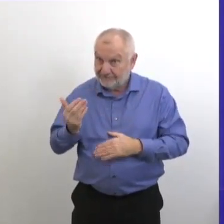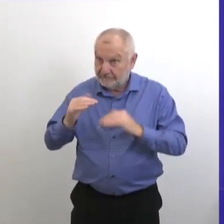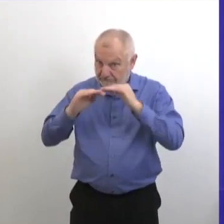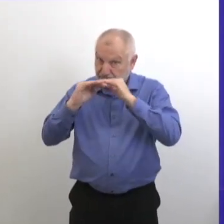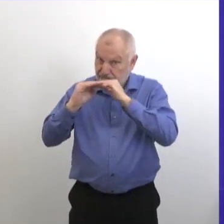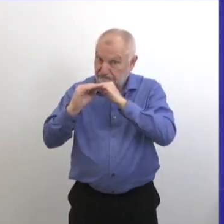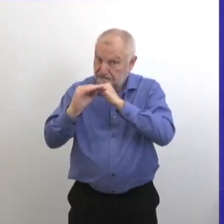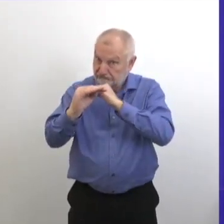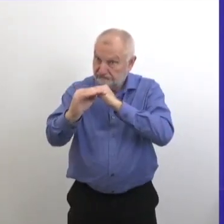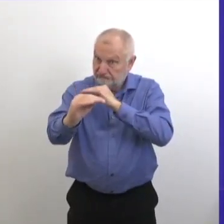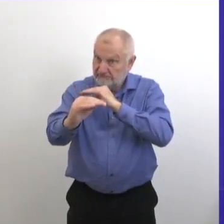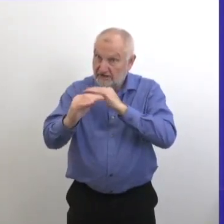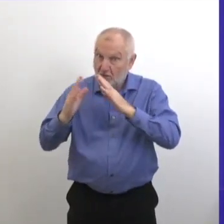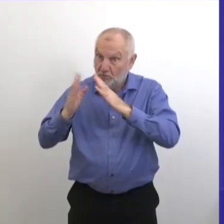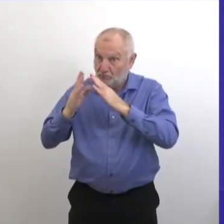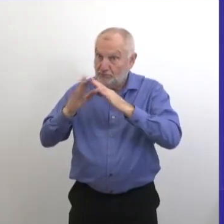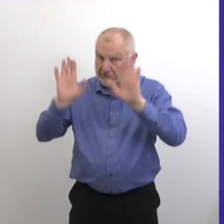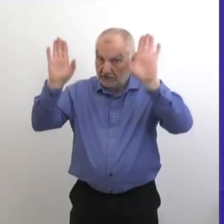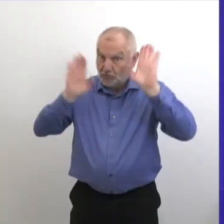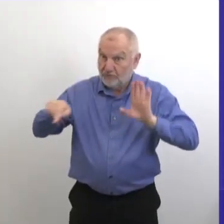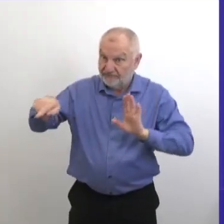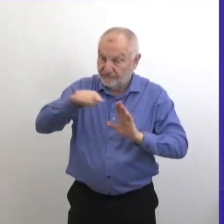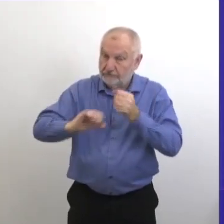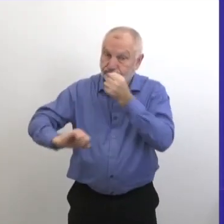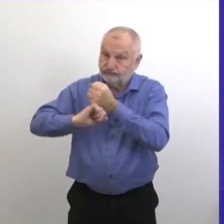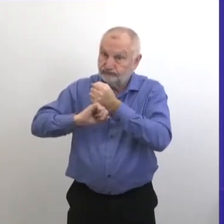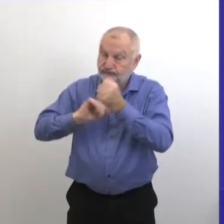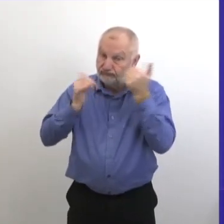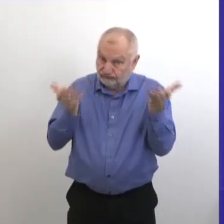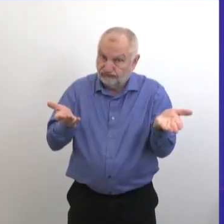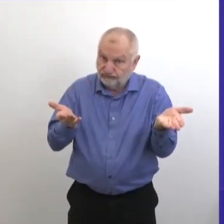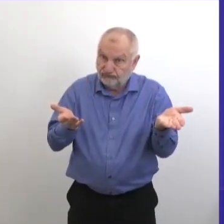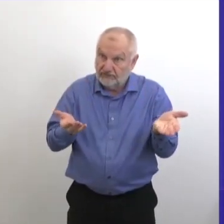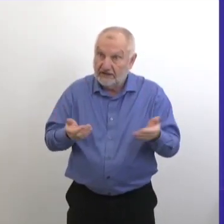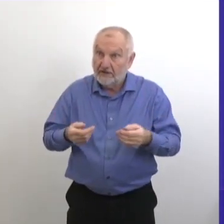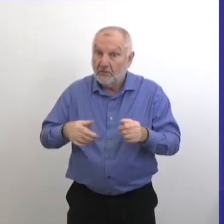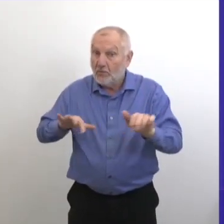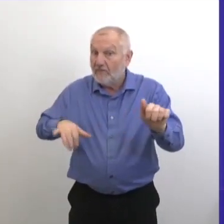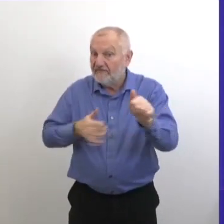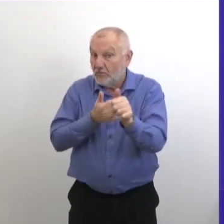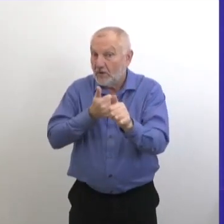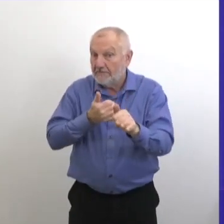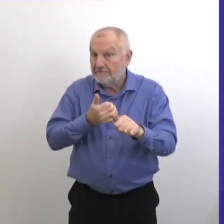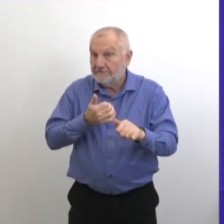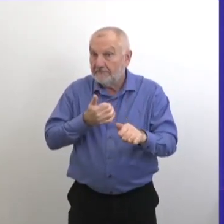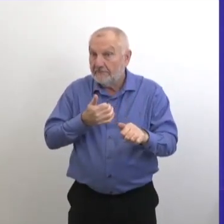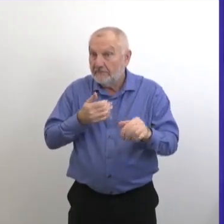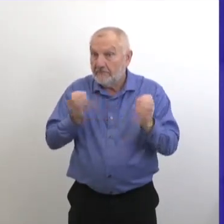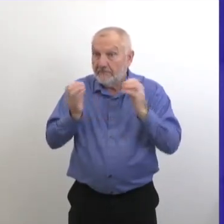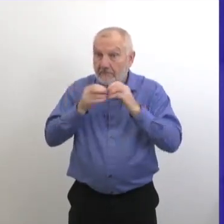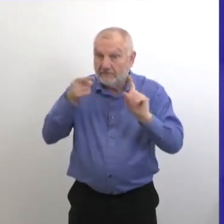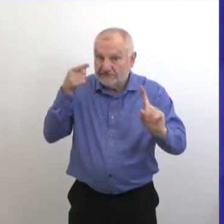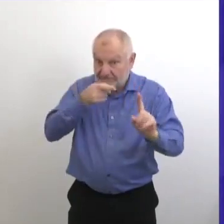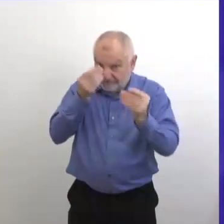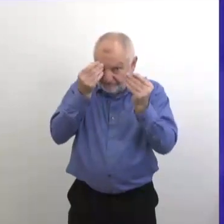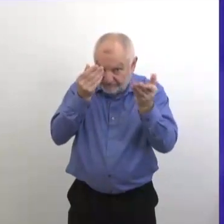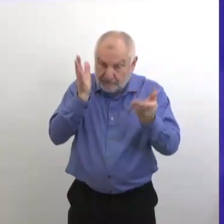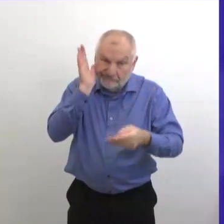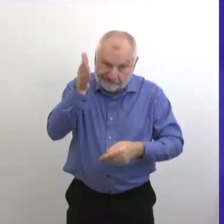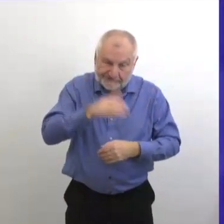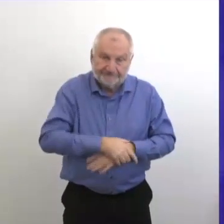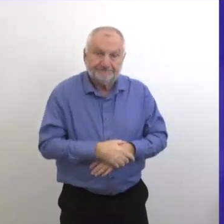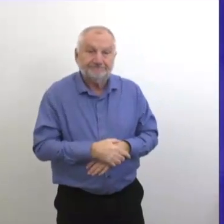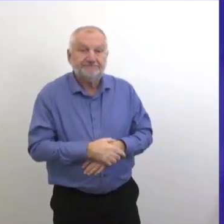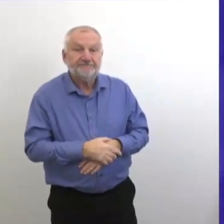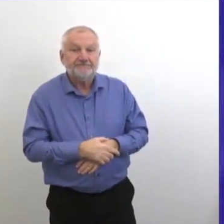avait beaucoup de soutien de la communauté, mais on peut certainement faire un suivi et vous dire ce qu'on aura trouvé avec plus de détails. D'accord, merci.